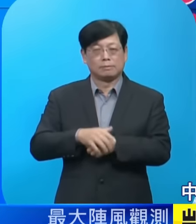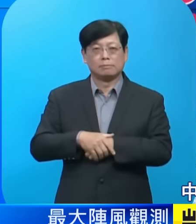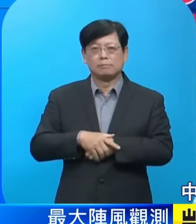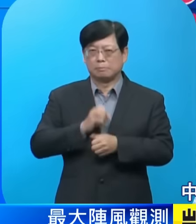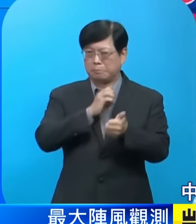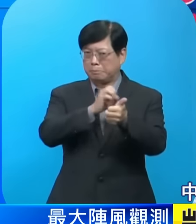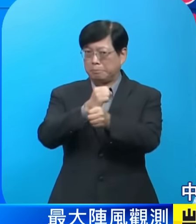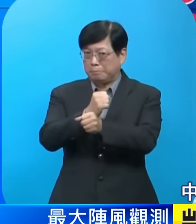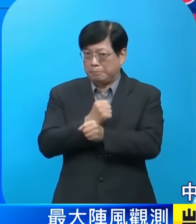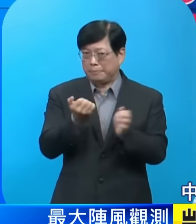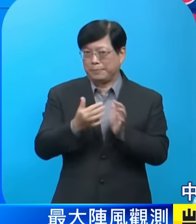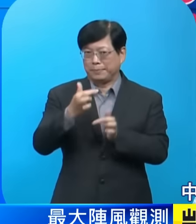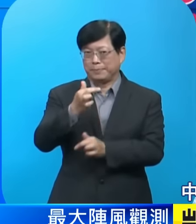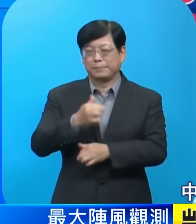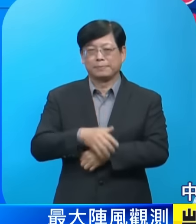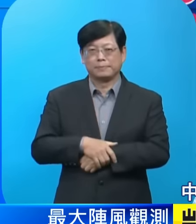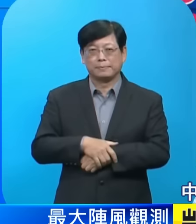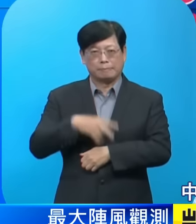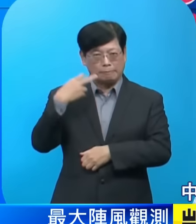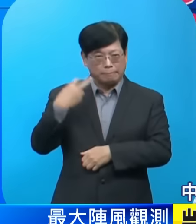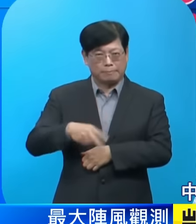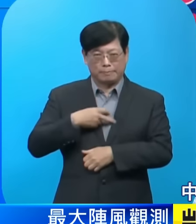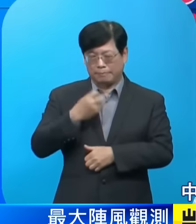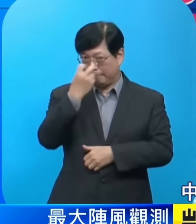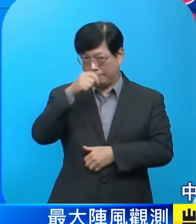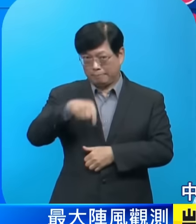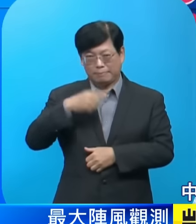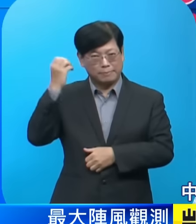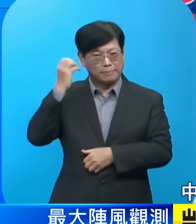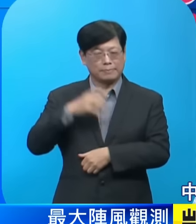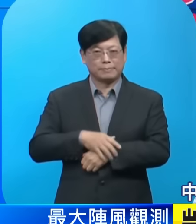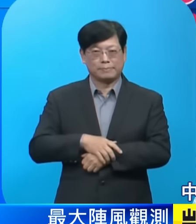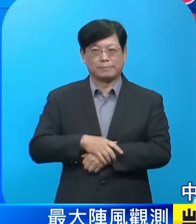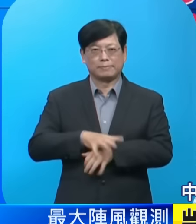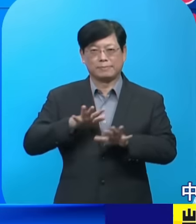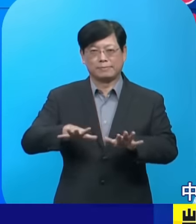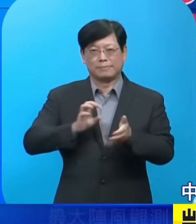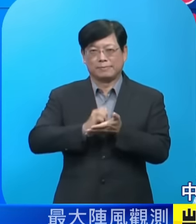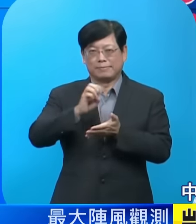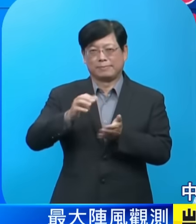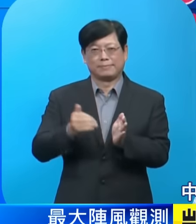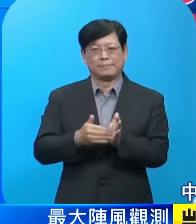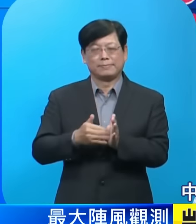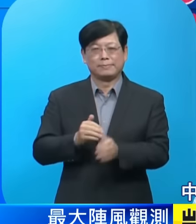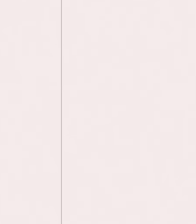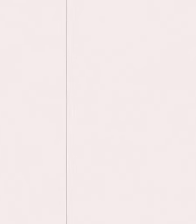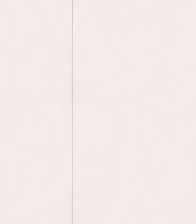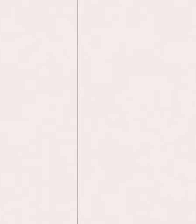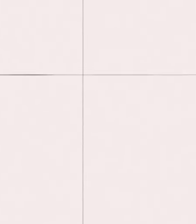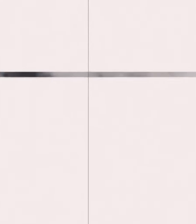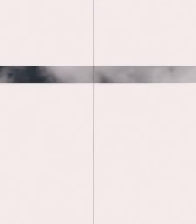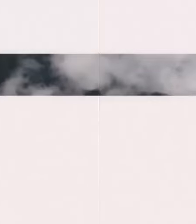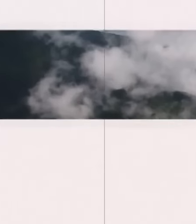要提高警覺做好防海準備並且多關注颱風消息以上是今天中午的颱風說明